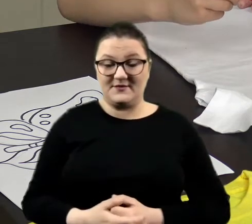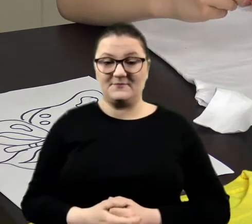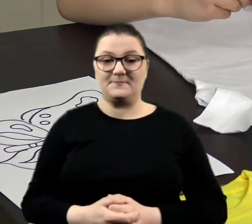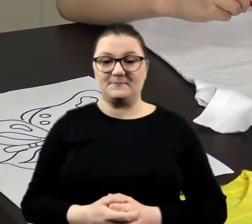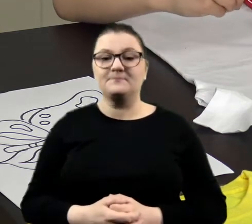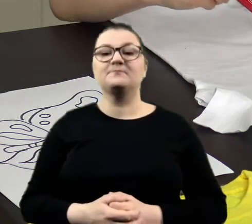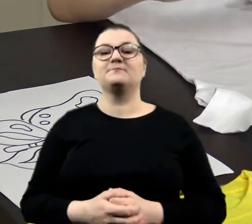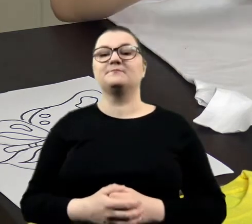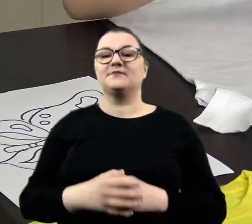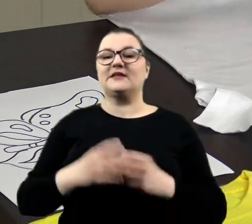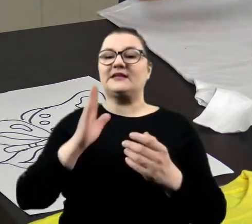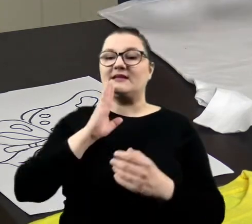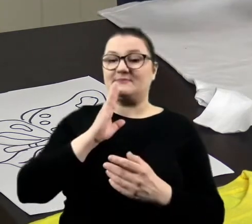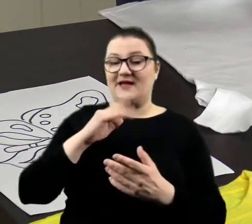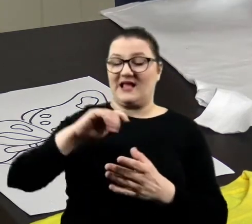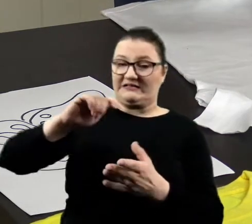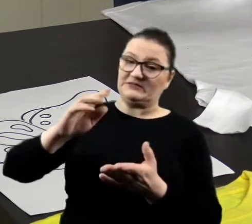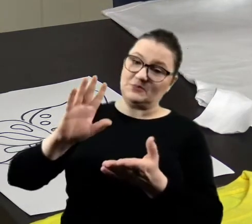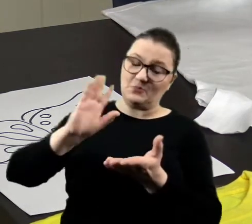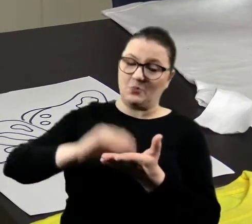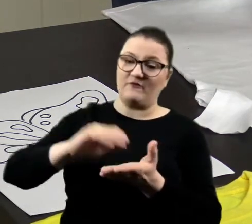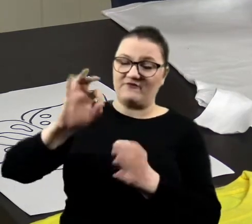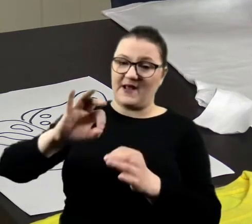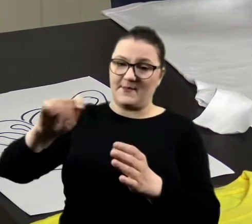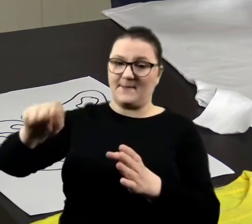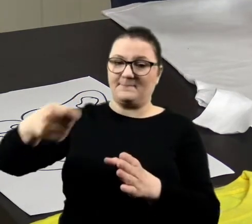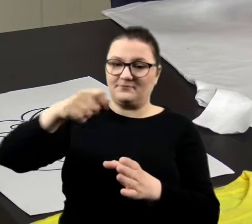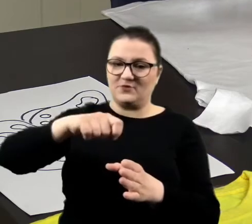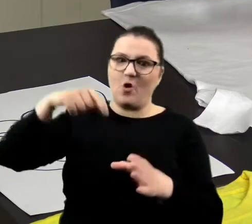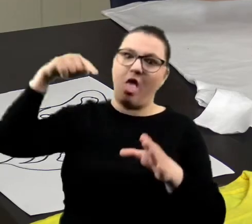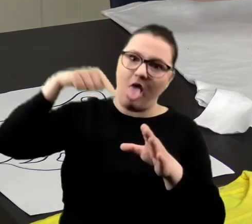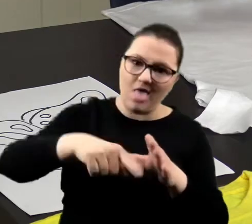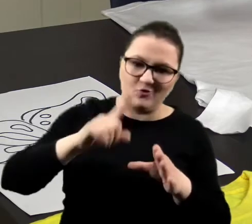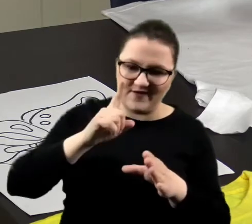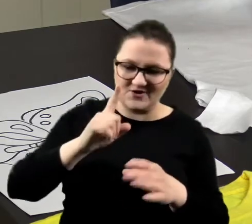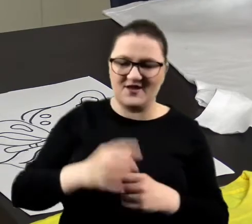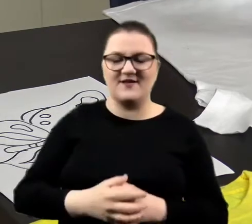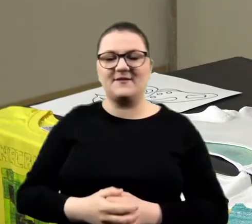I już chyba musimy wziąć więcej farby, wiesz? Tylko uważaj, żebyś całego pędzla nie zamoczyła. Dobra.